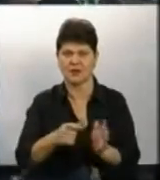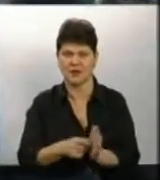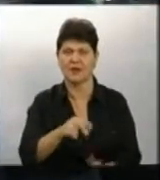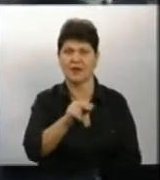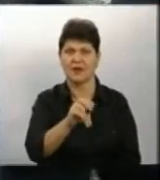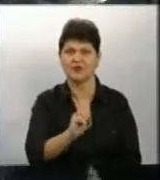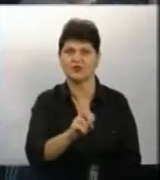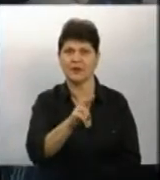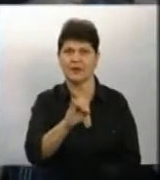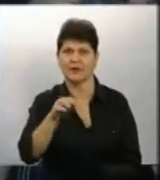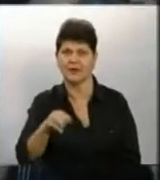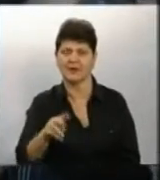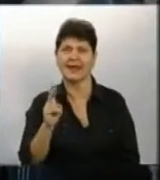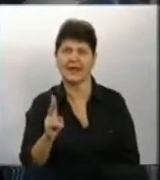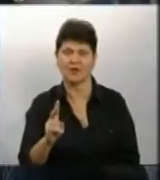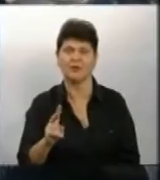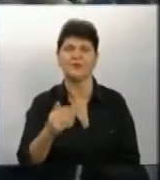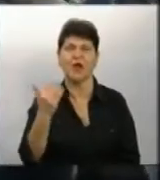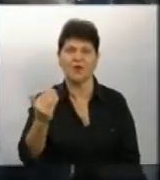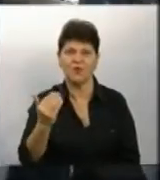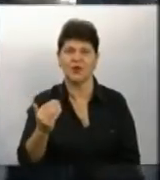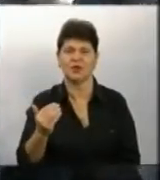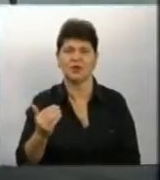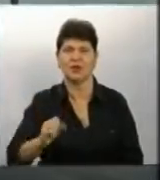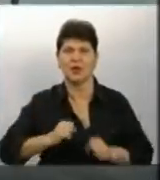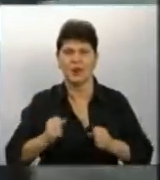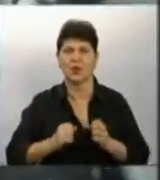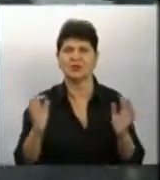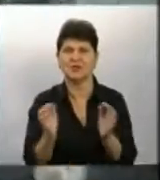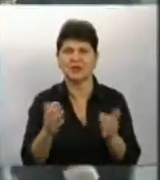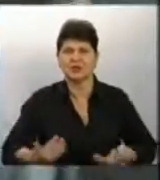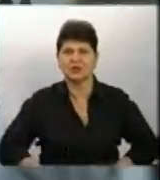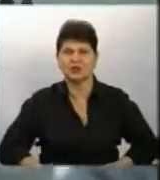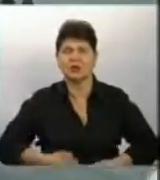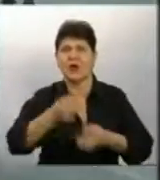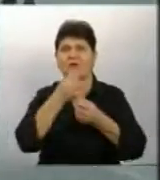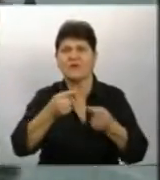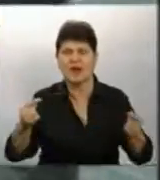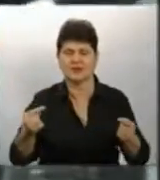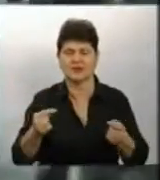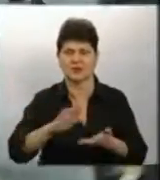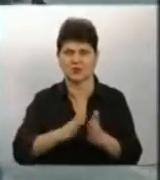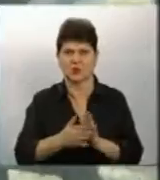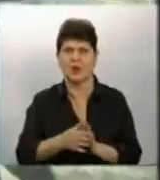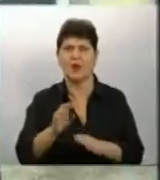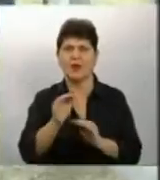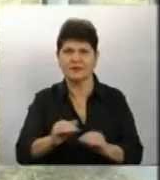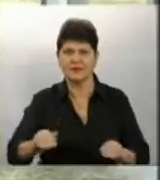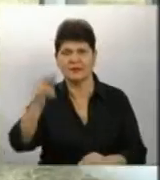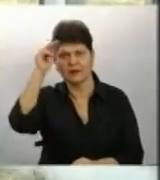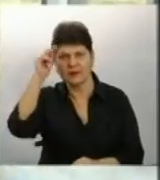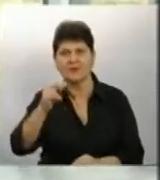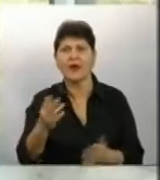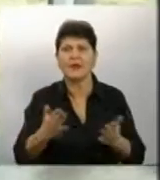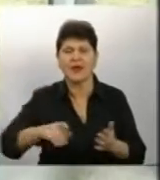допомагають зберегти власне життя при надзвичайних ситуаціях Діти вже завчені, вони знають, через який вихід їм